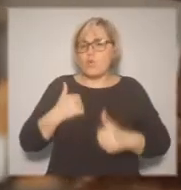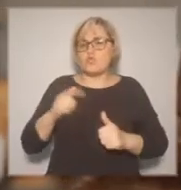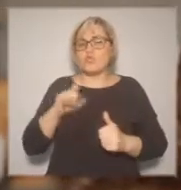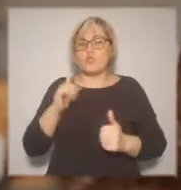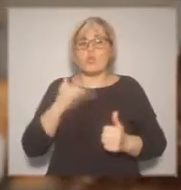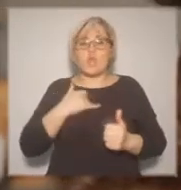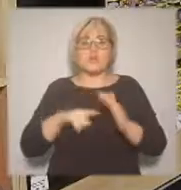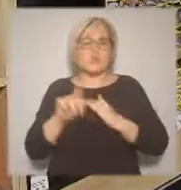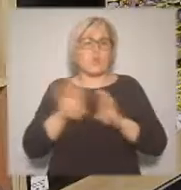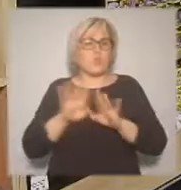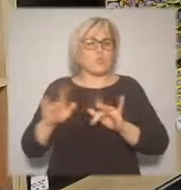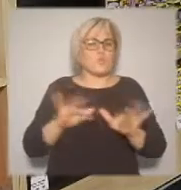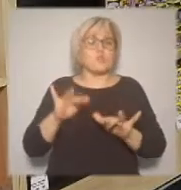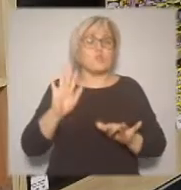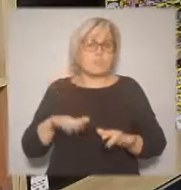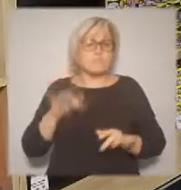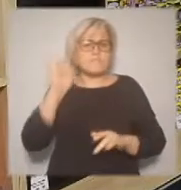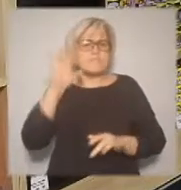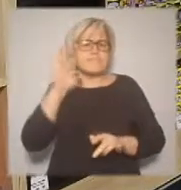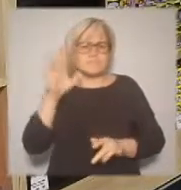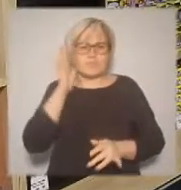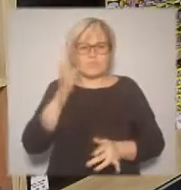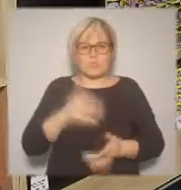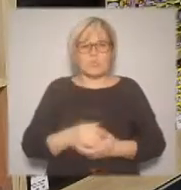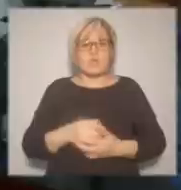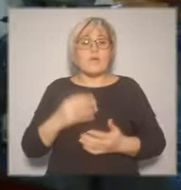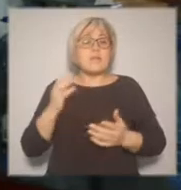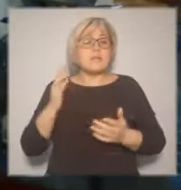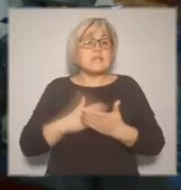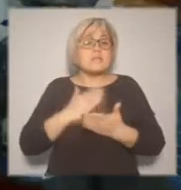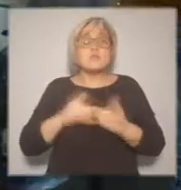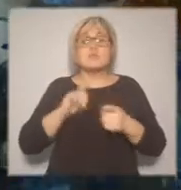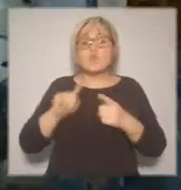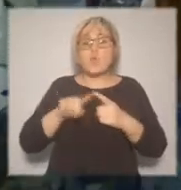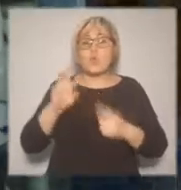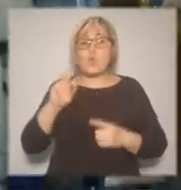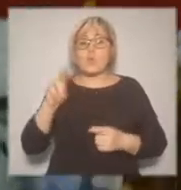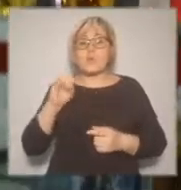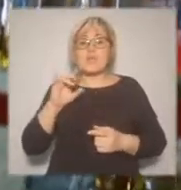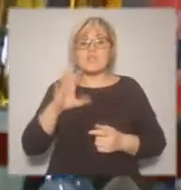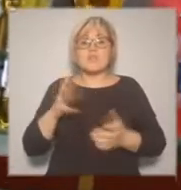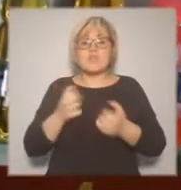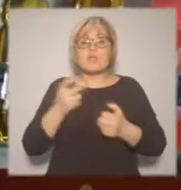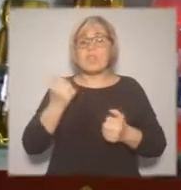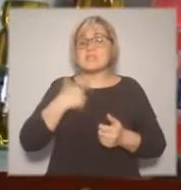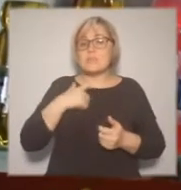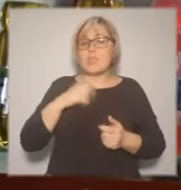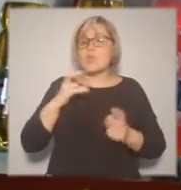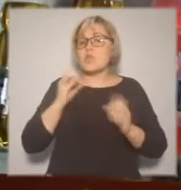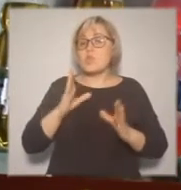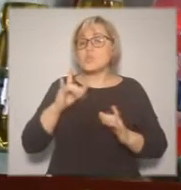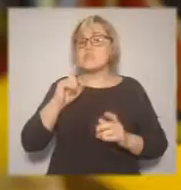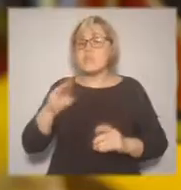закрепляются. Совсем скоро кооператив возьмет на себя не только сбыт продукции югорских производителей, но и продвижение